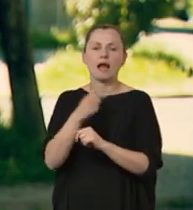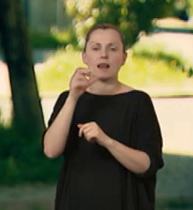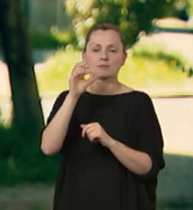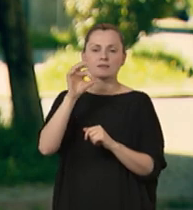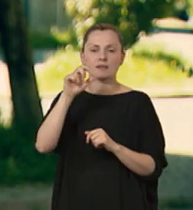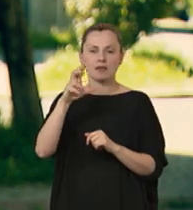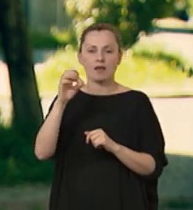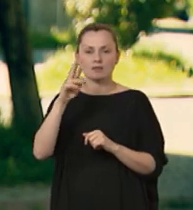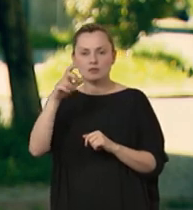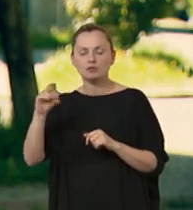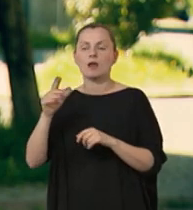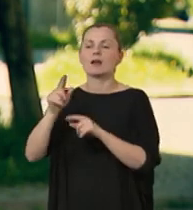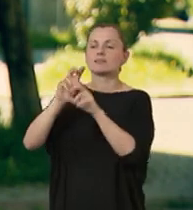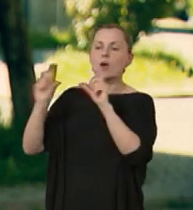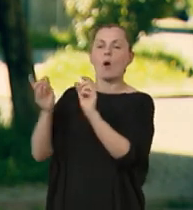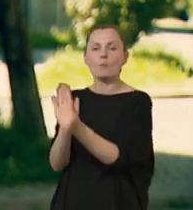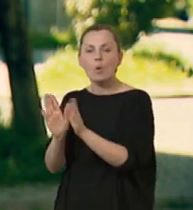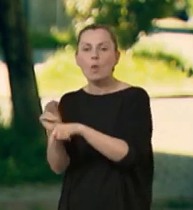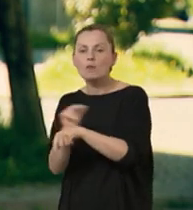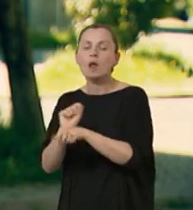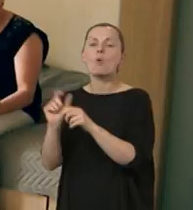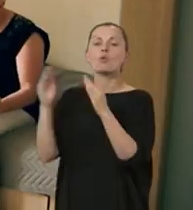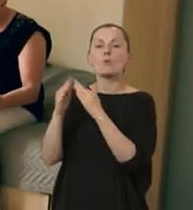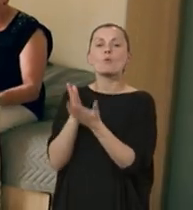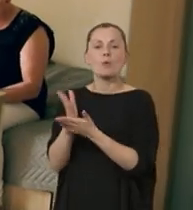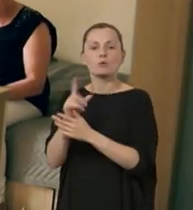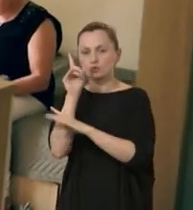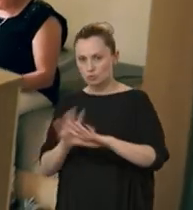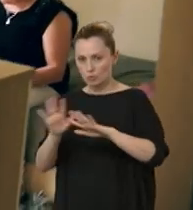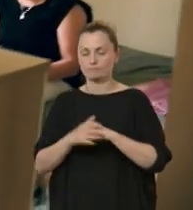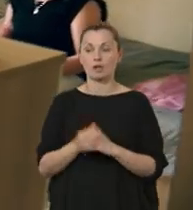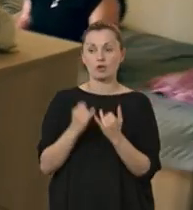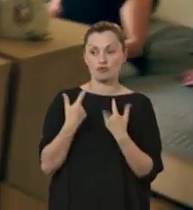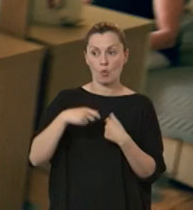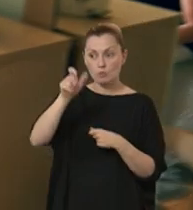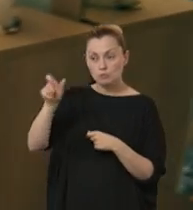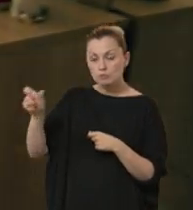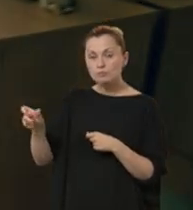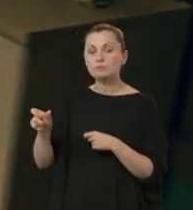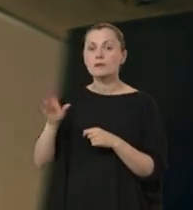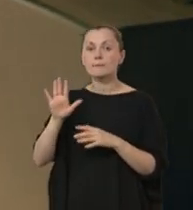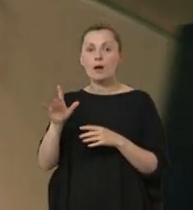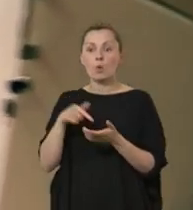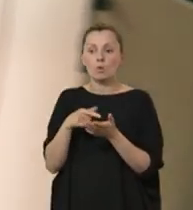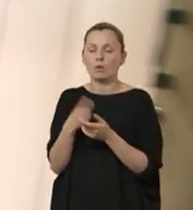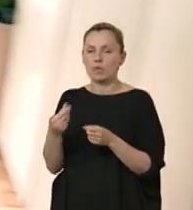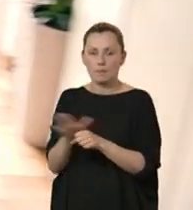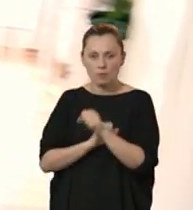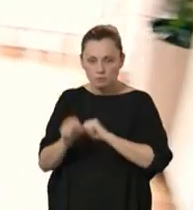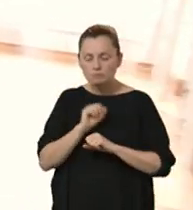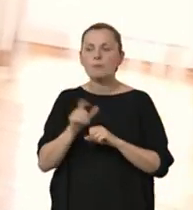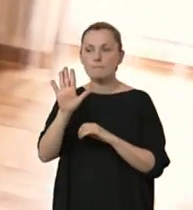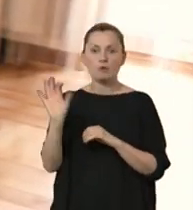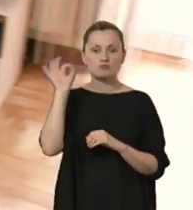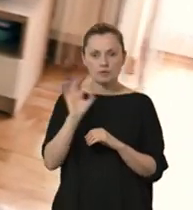psychiatryczne, zakłady opiekuńczo-lecznicze, czy też domy pomocy społecznej. Jeżeli osoby doświadczające takiej niepełnosprawności